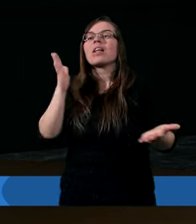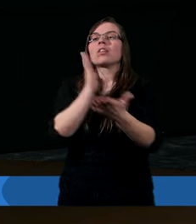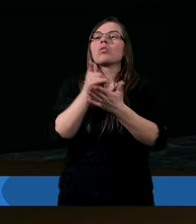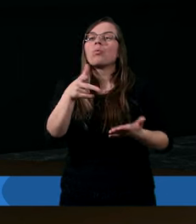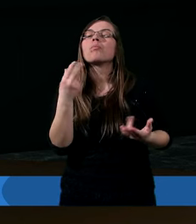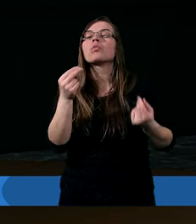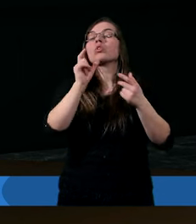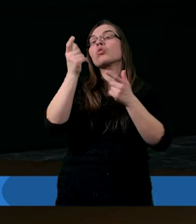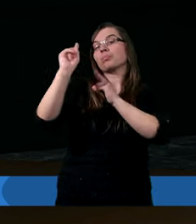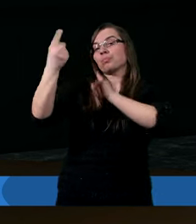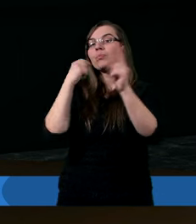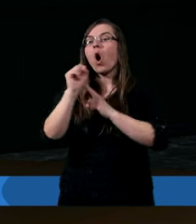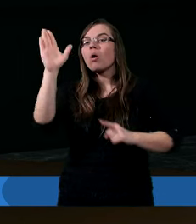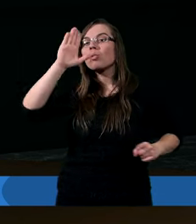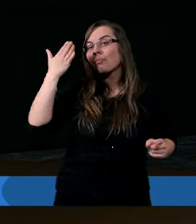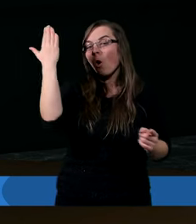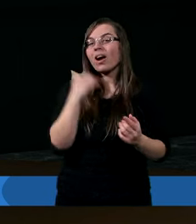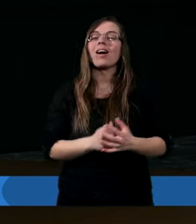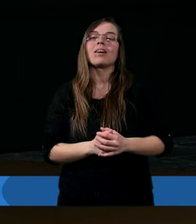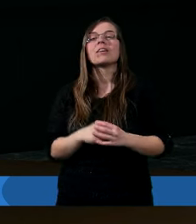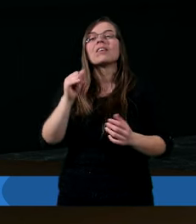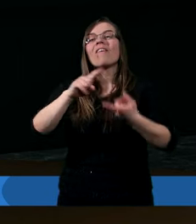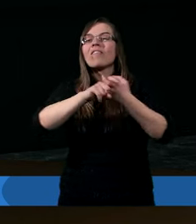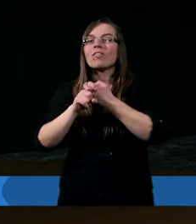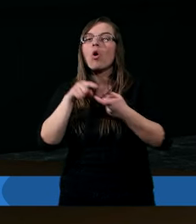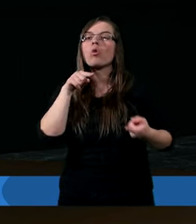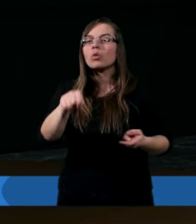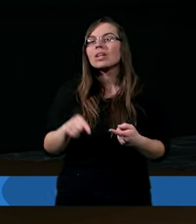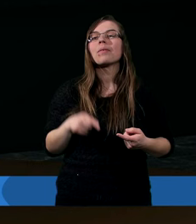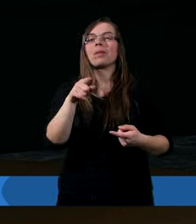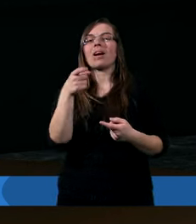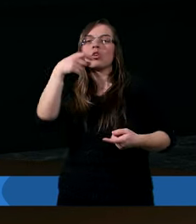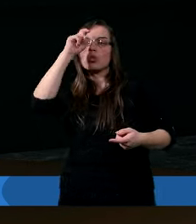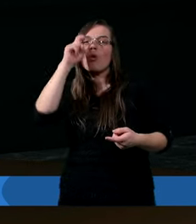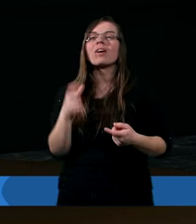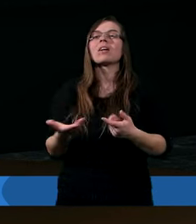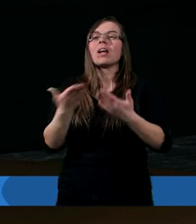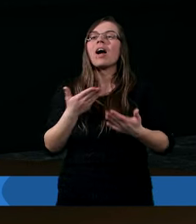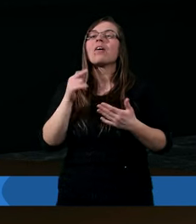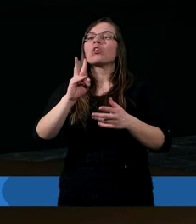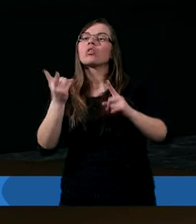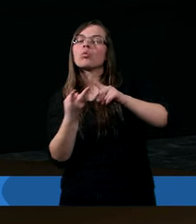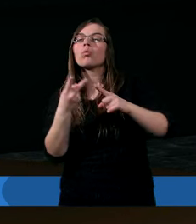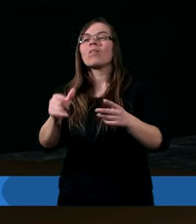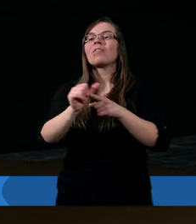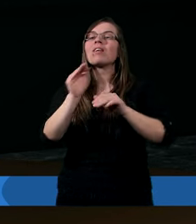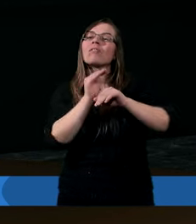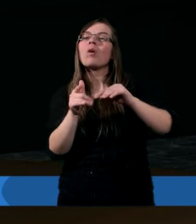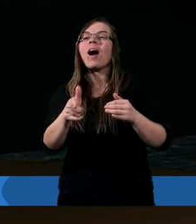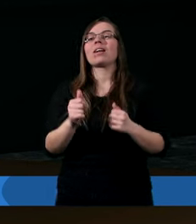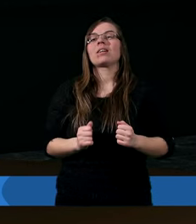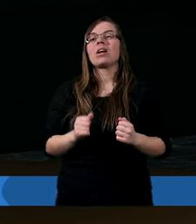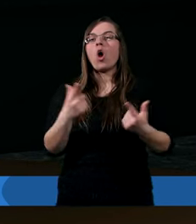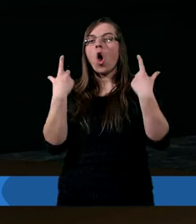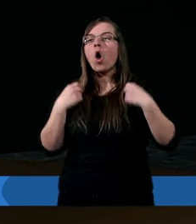że przykazania są od Boga. I w związku z tym one skazują człowieka na śmierć, ale z drugiej strony jest łaska Boża, która